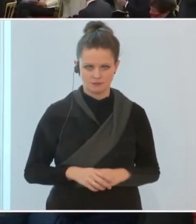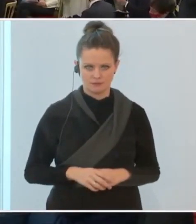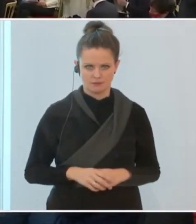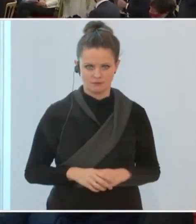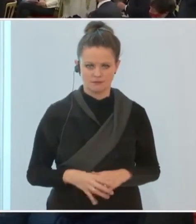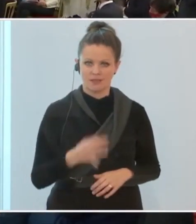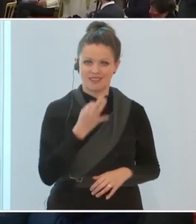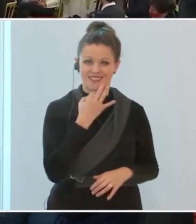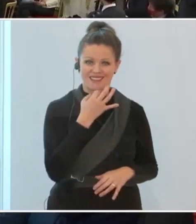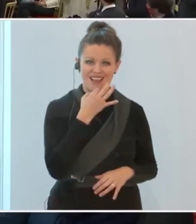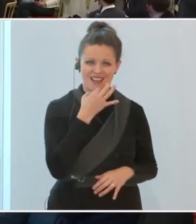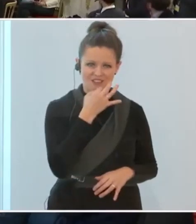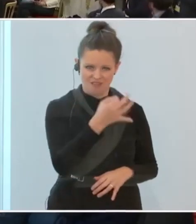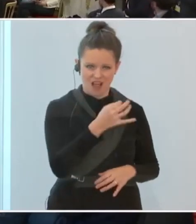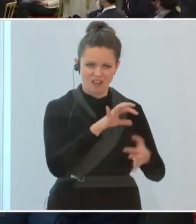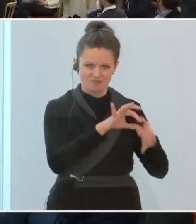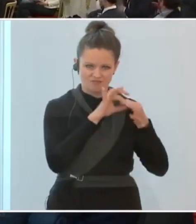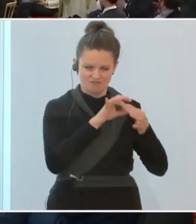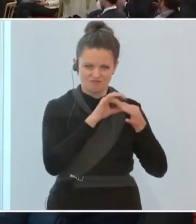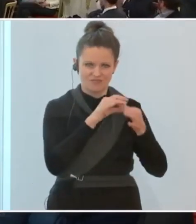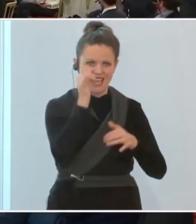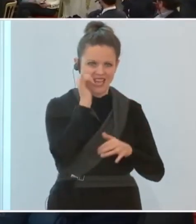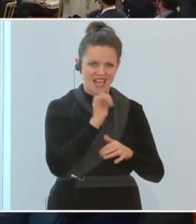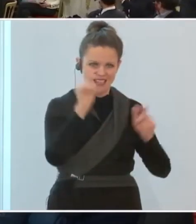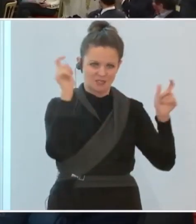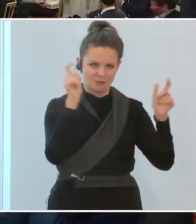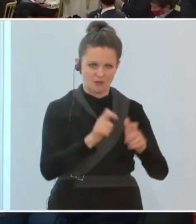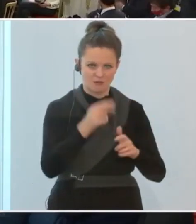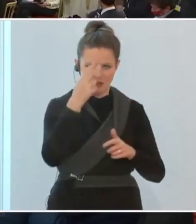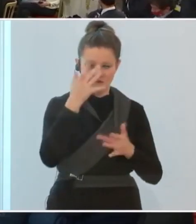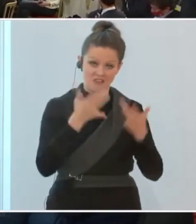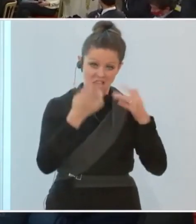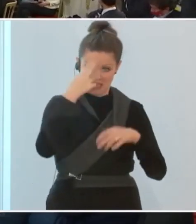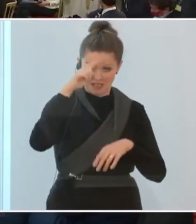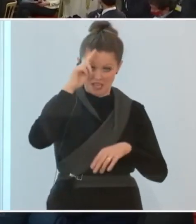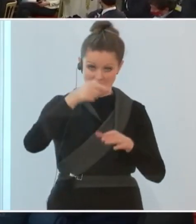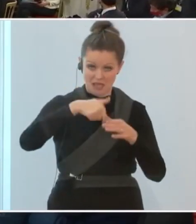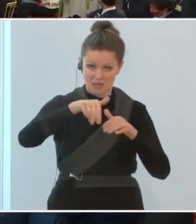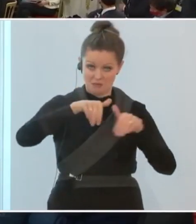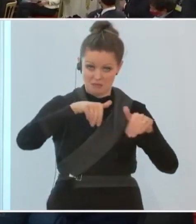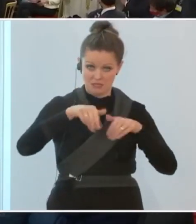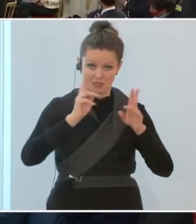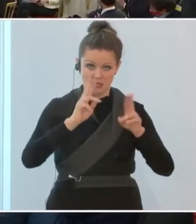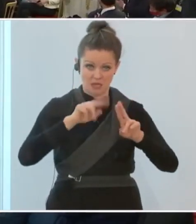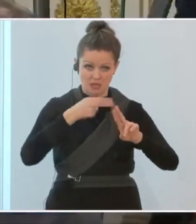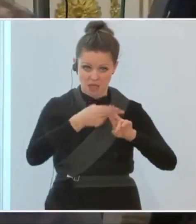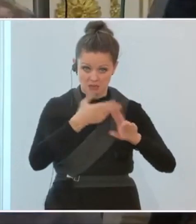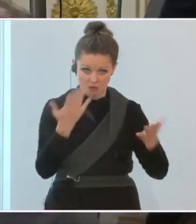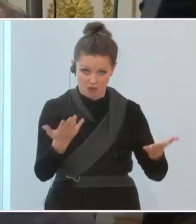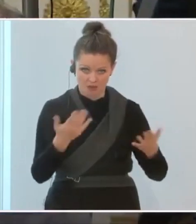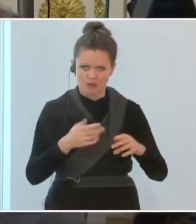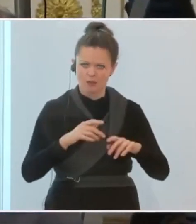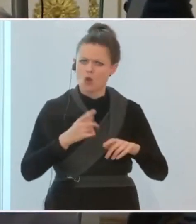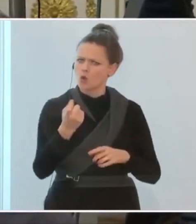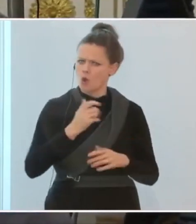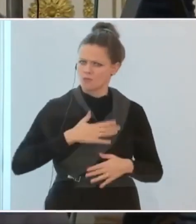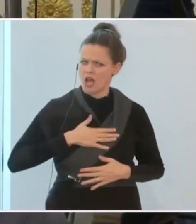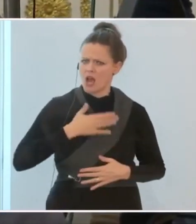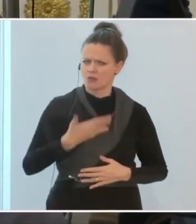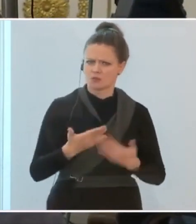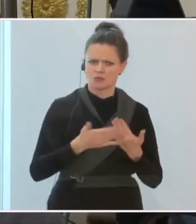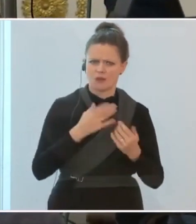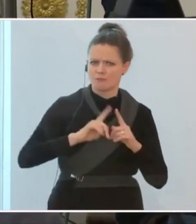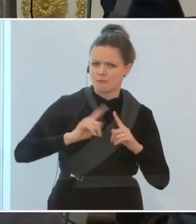Eine Detailfrage schon zu den Reisebeschränkungen. Vielleicht kannst du den Innenminister beantworten oder wer auch sonst will. Wird es da Ausnahmen geben, sprich für